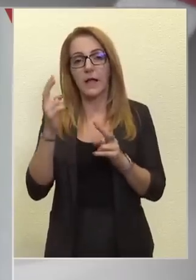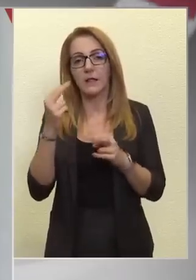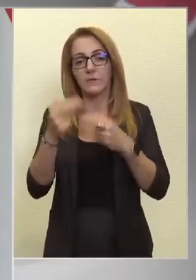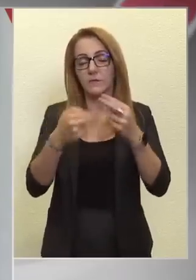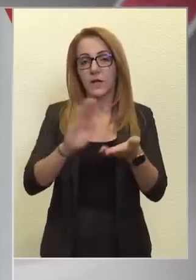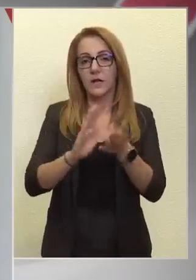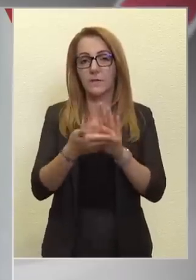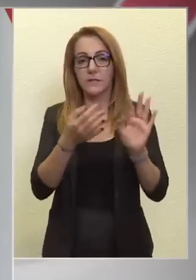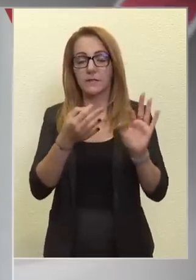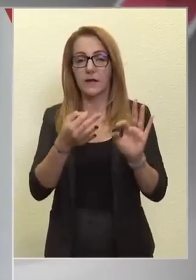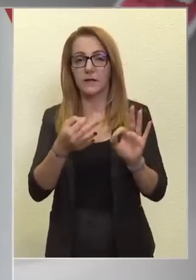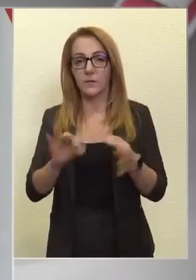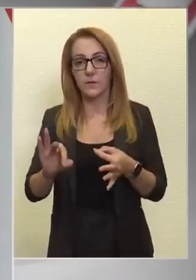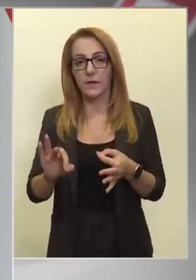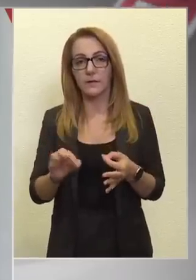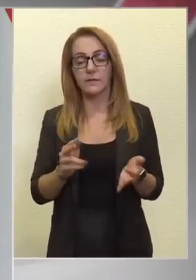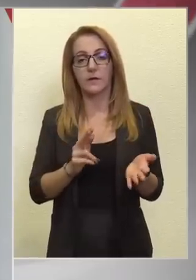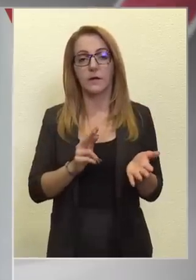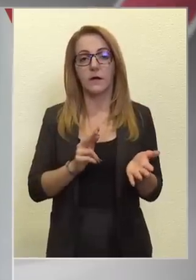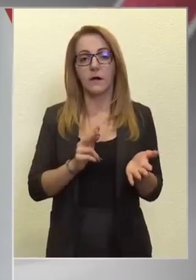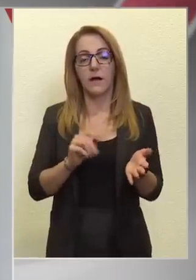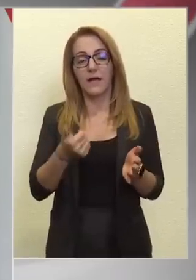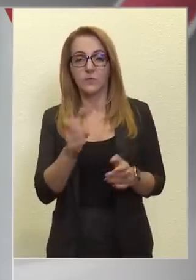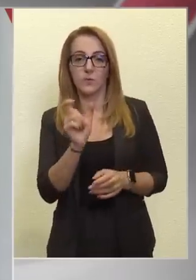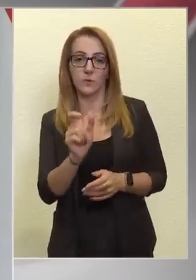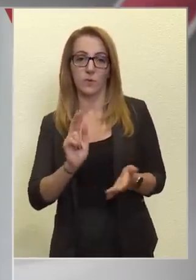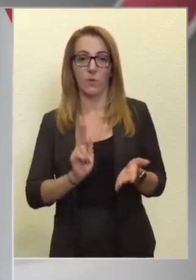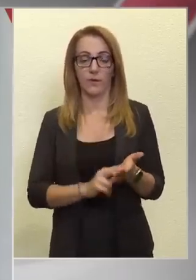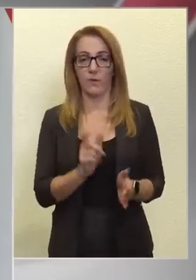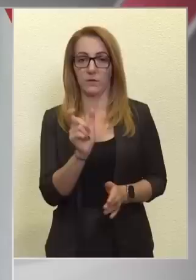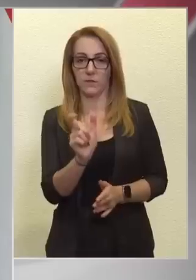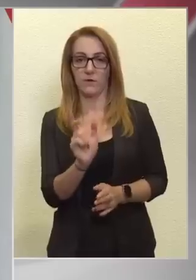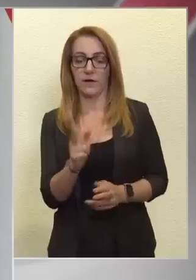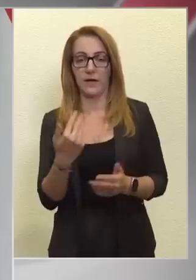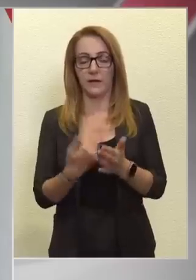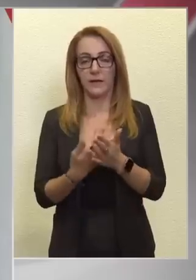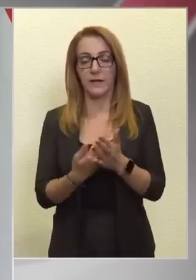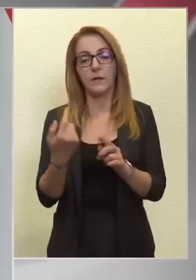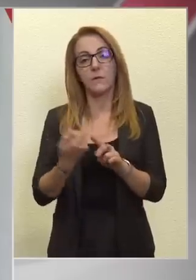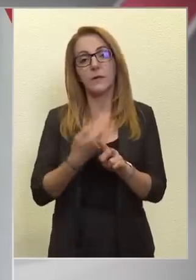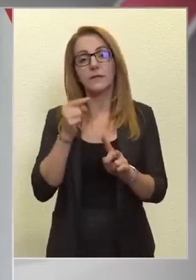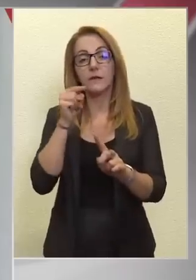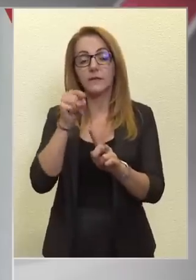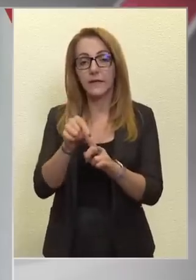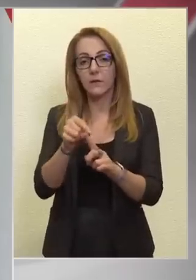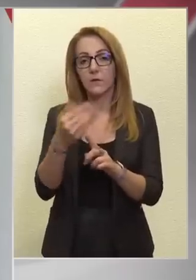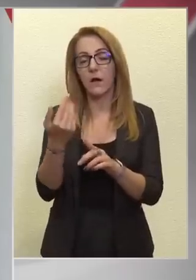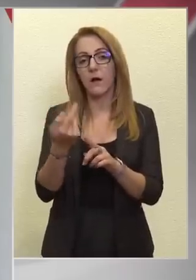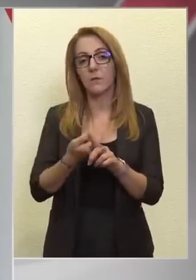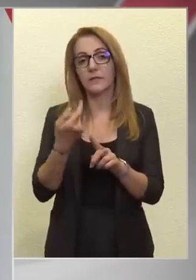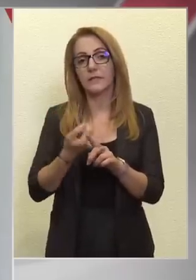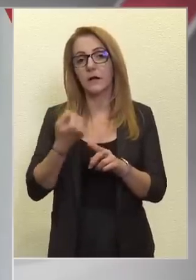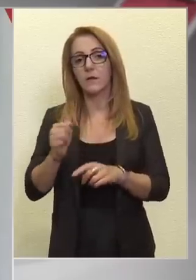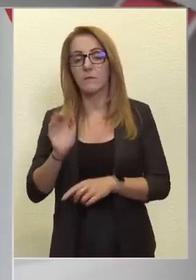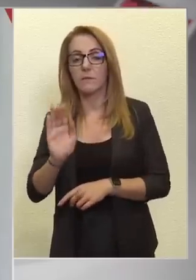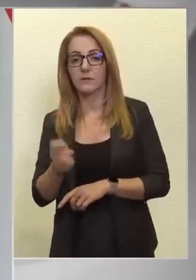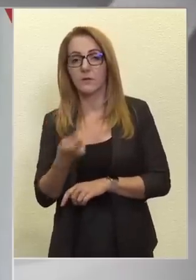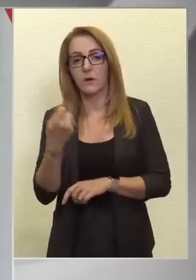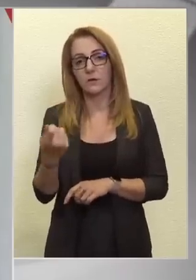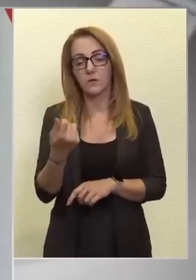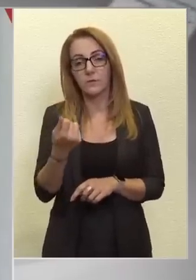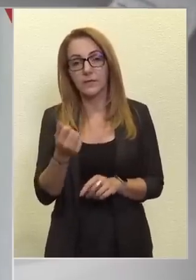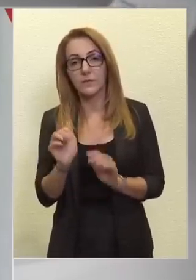Első szó az a jogszava kell, hogy legyen, hiszen politikai, célokra, politikai pártoknak nyújtott pénzügyi